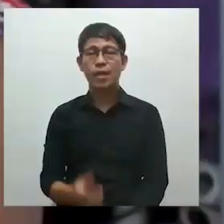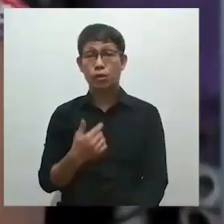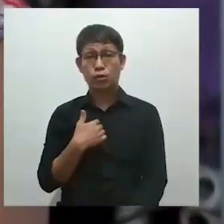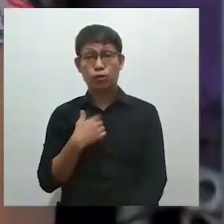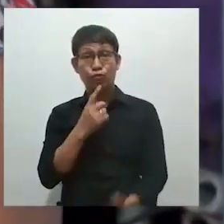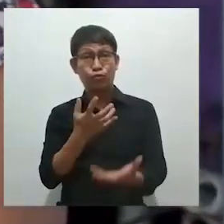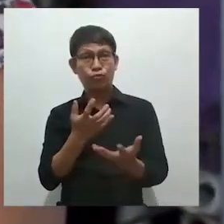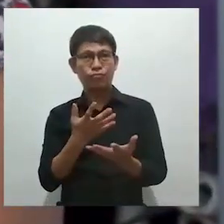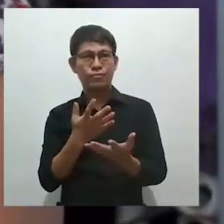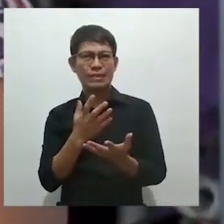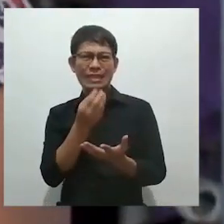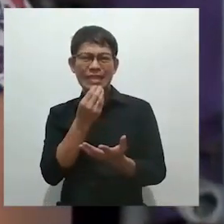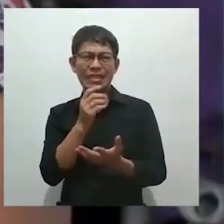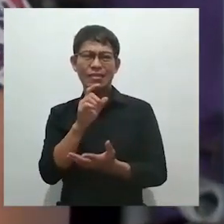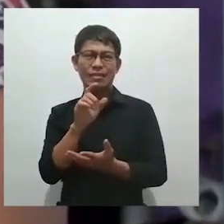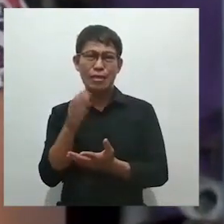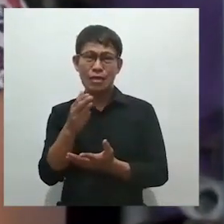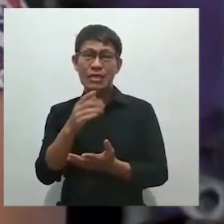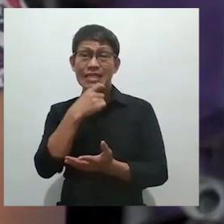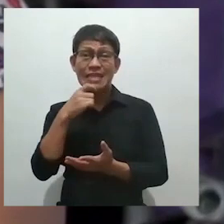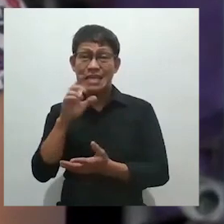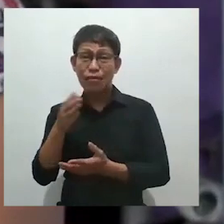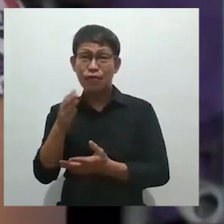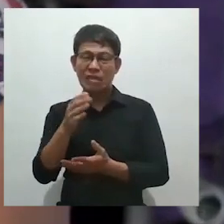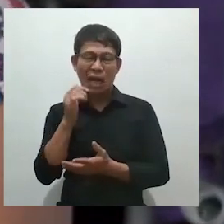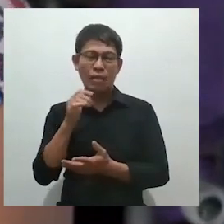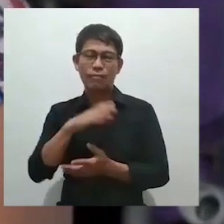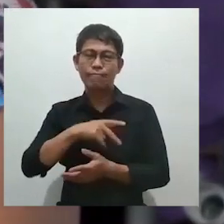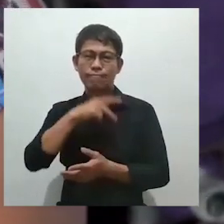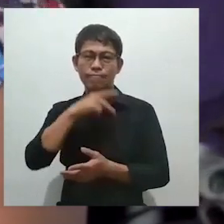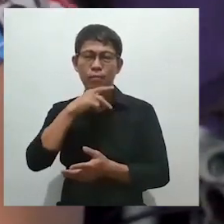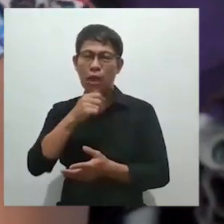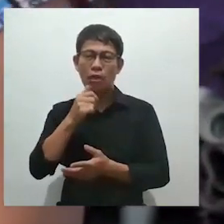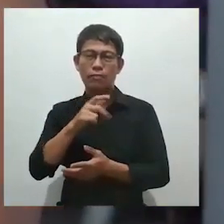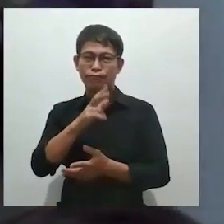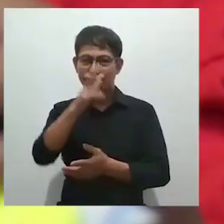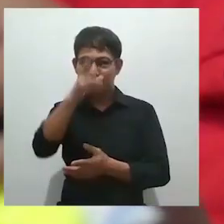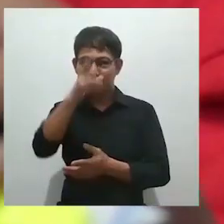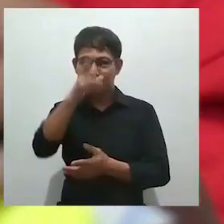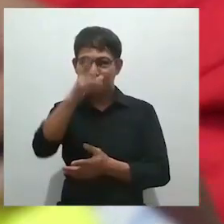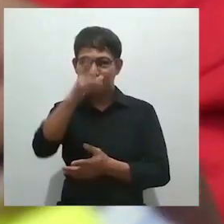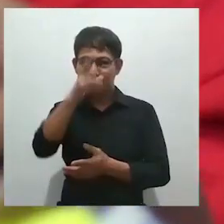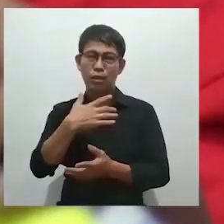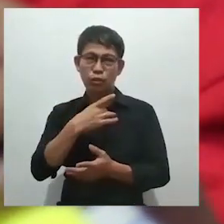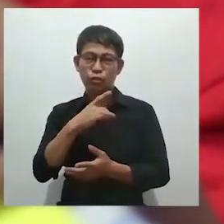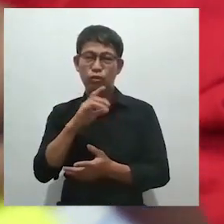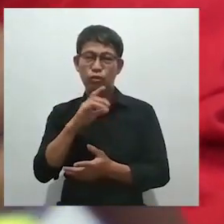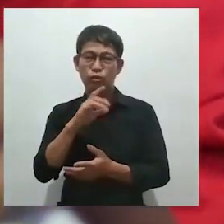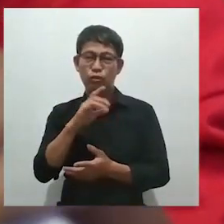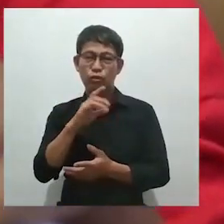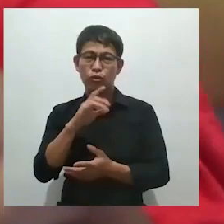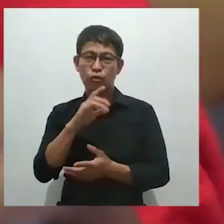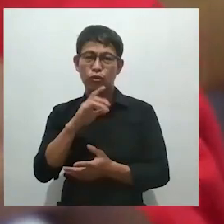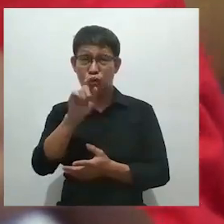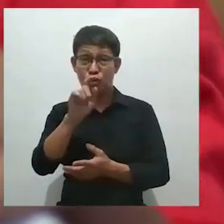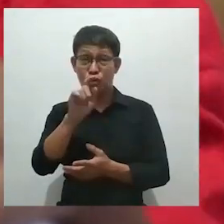Ay, ang hilig po niyan, tuyo Ayaw niya po ng baboy Ayaw niya ng manok Ang gusto niya po, tuyo